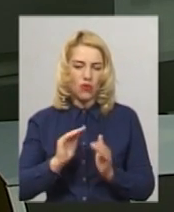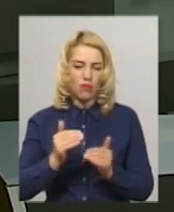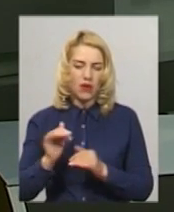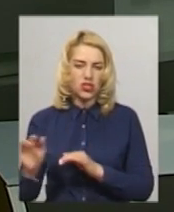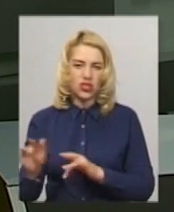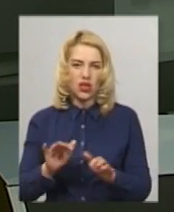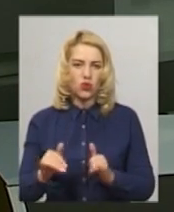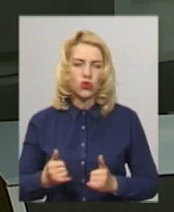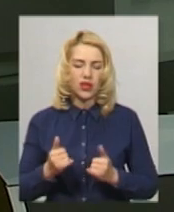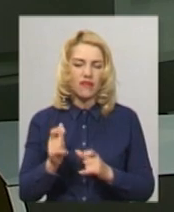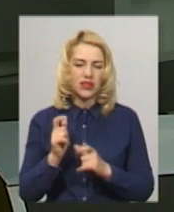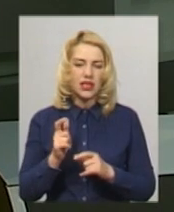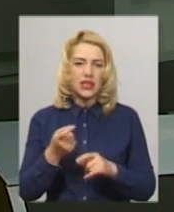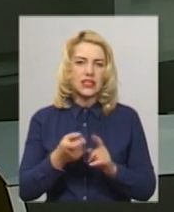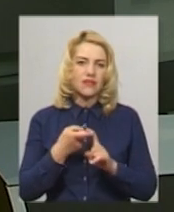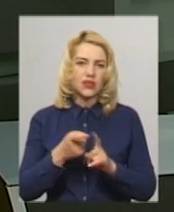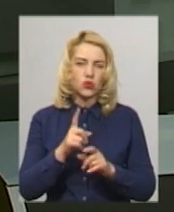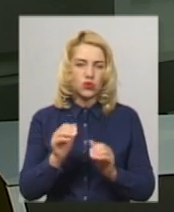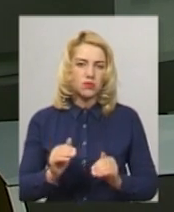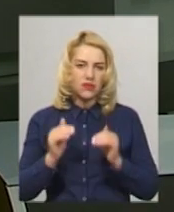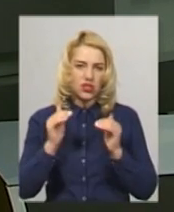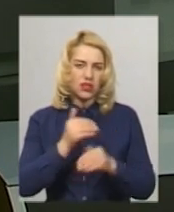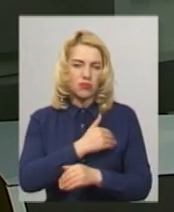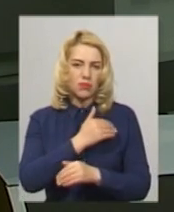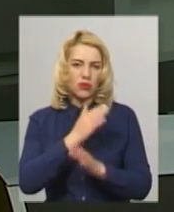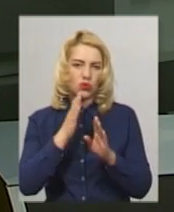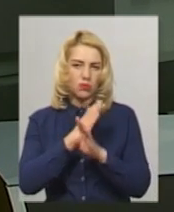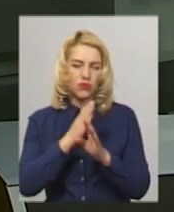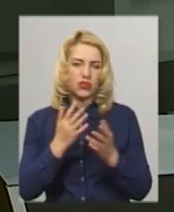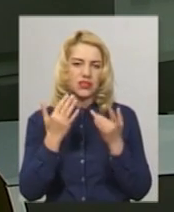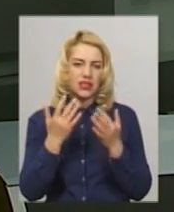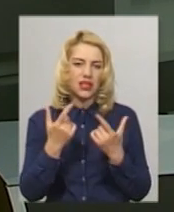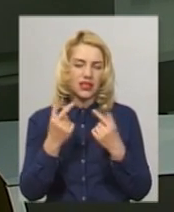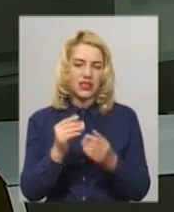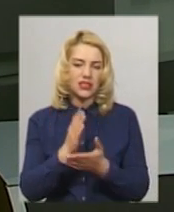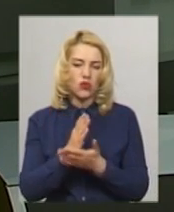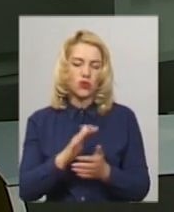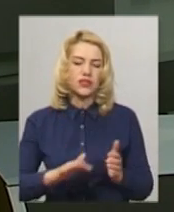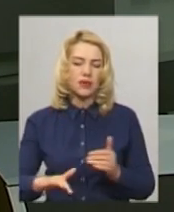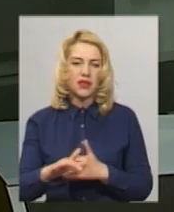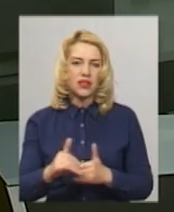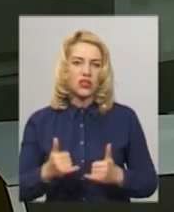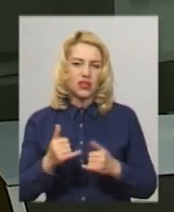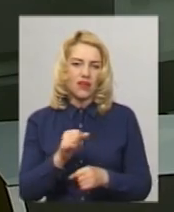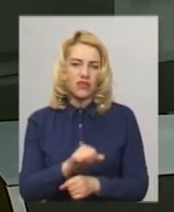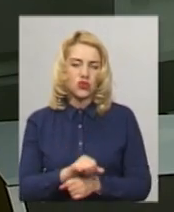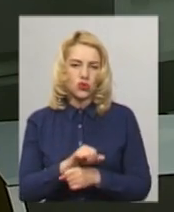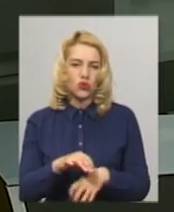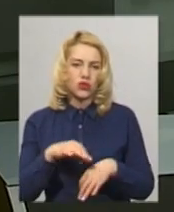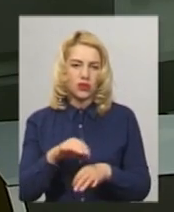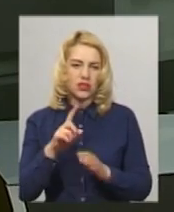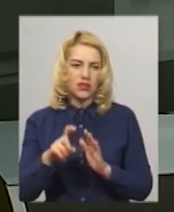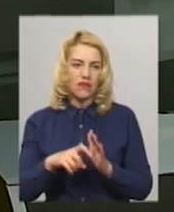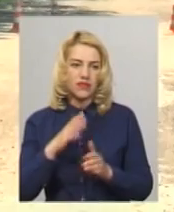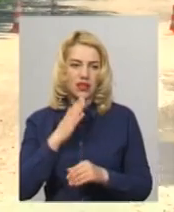вантажівок у зв'язку з підвищенням температури повітря. Скільки та де знаходяться майданчики для відстою транспорту, дізнавався Михайло Жила.